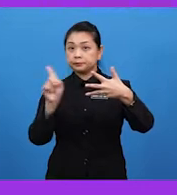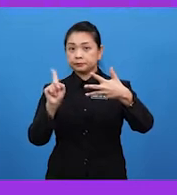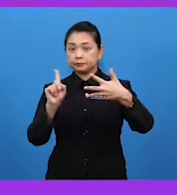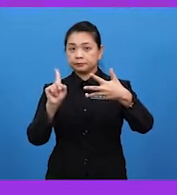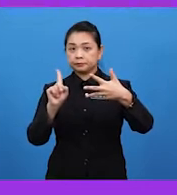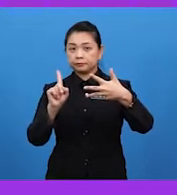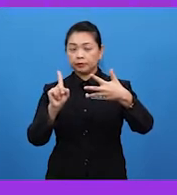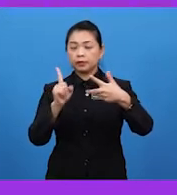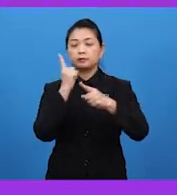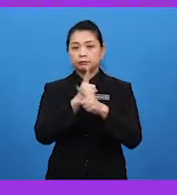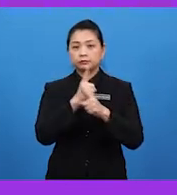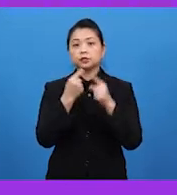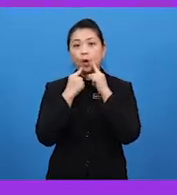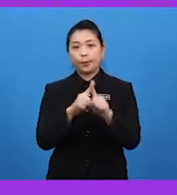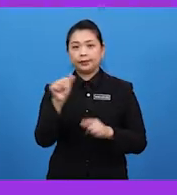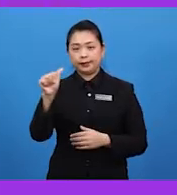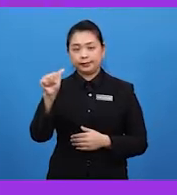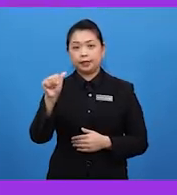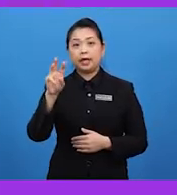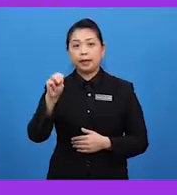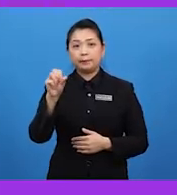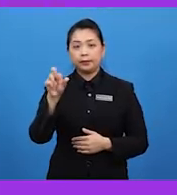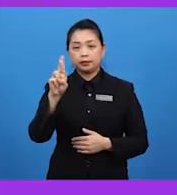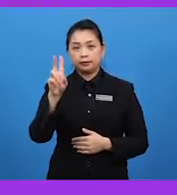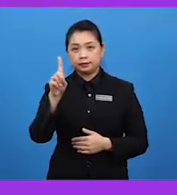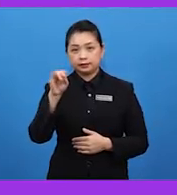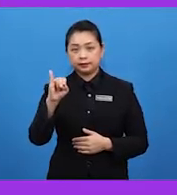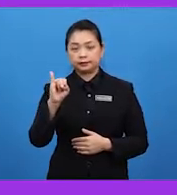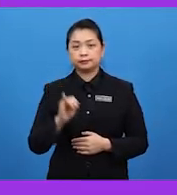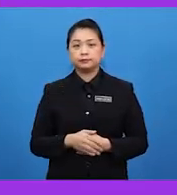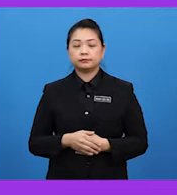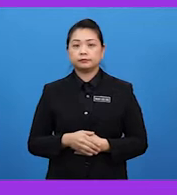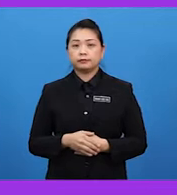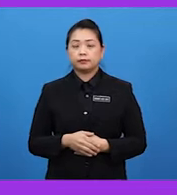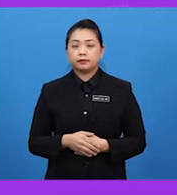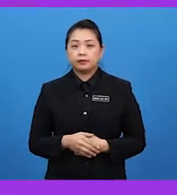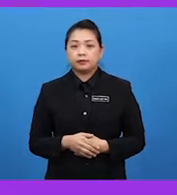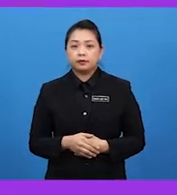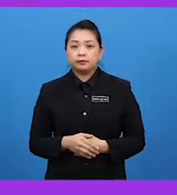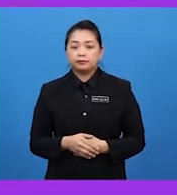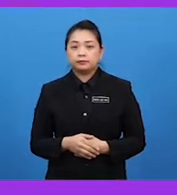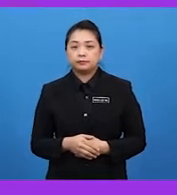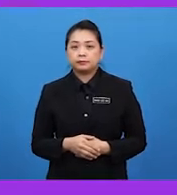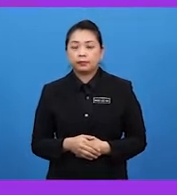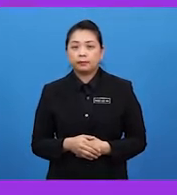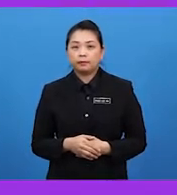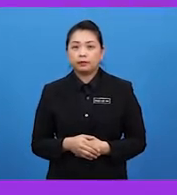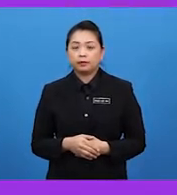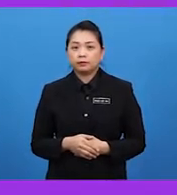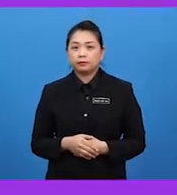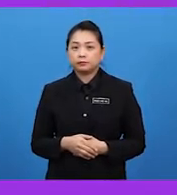Ya, betul A, M-A-R-D-I Atau Mardi Atau juga